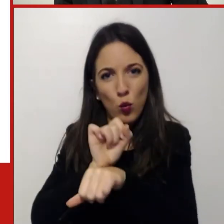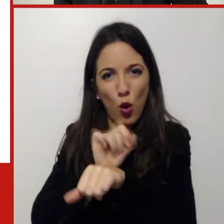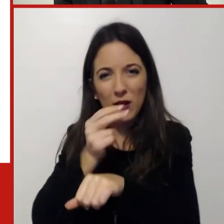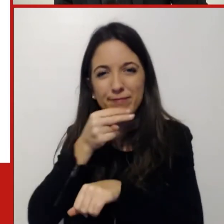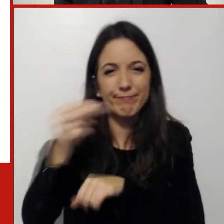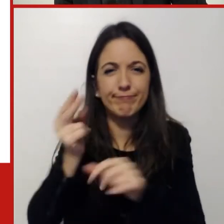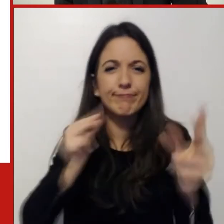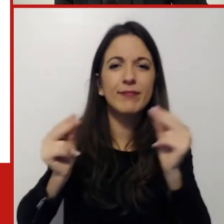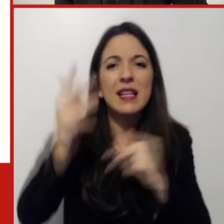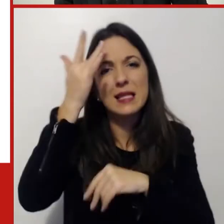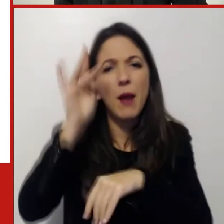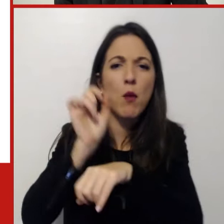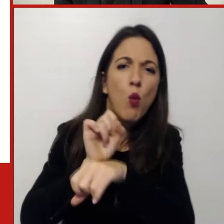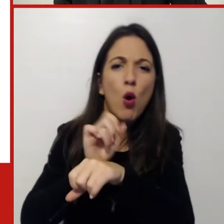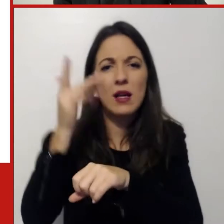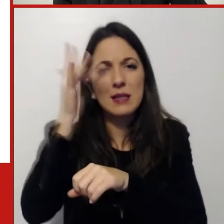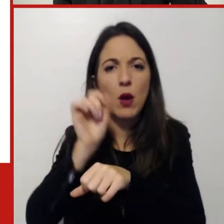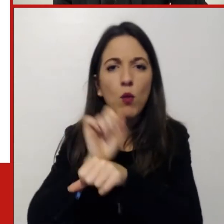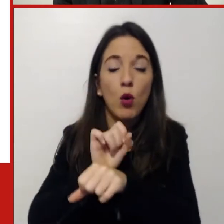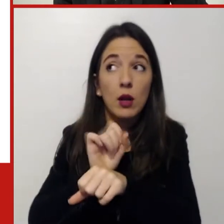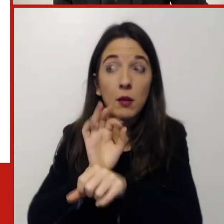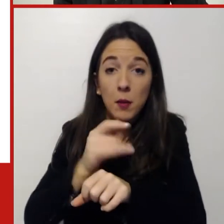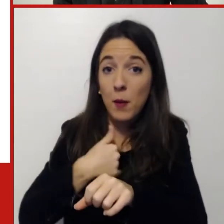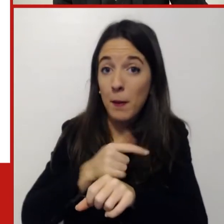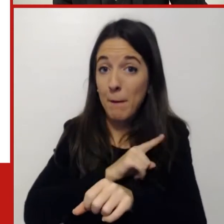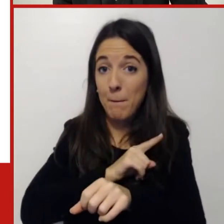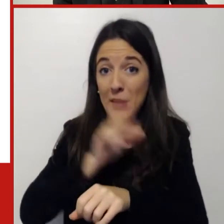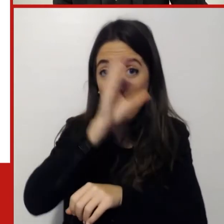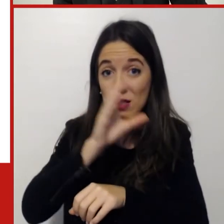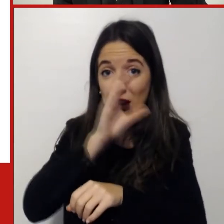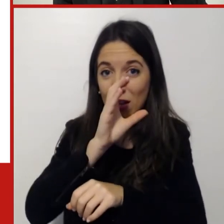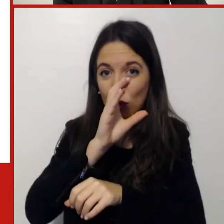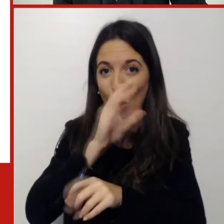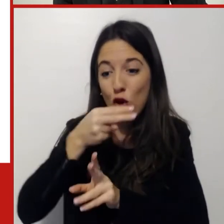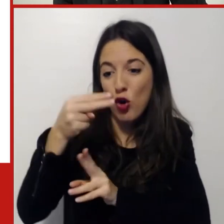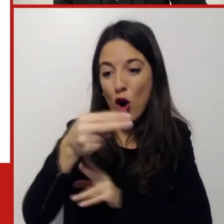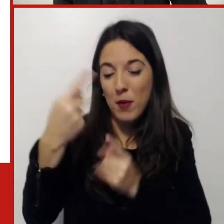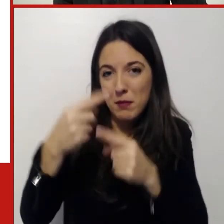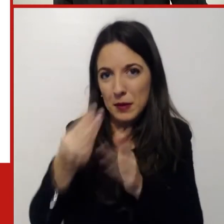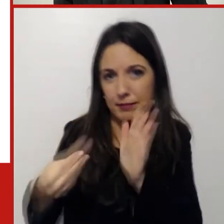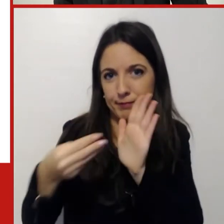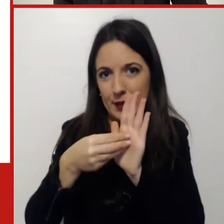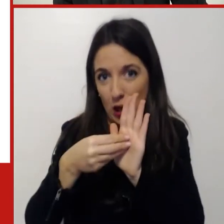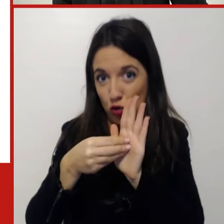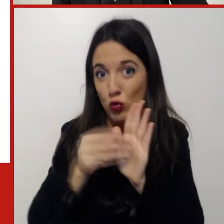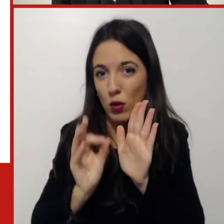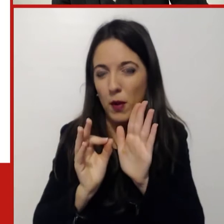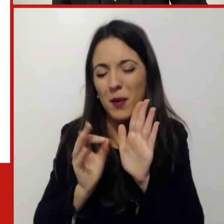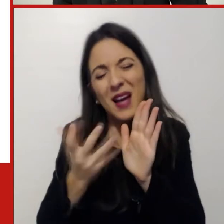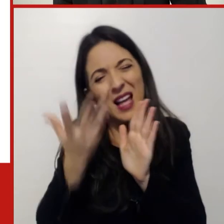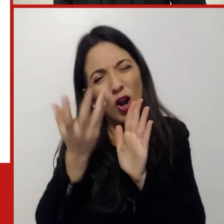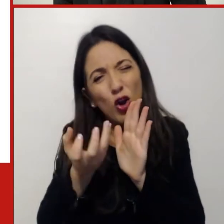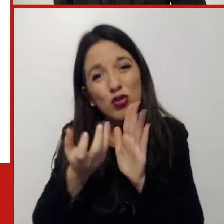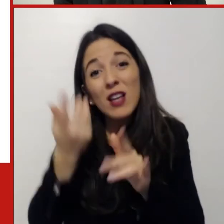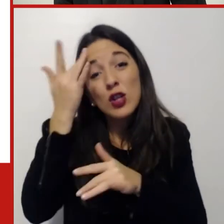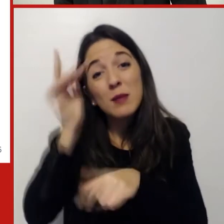osservatorio dieci anni fa introdusse questa definizione, questo concetto è qualcosa di un po' diverso, è